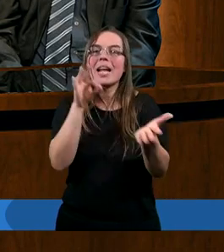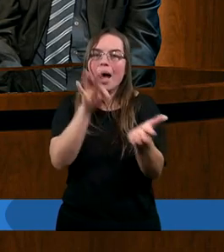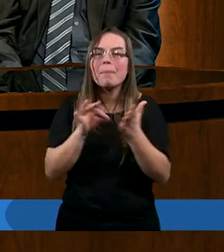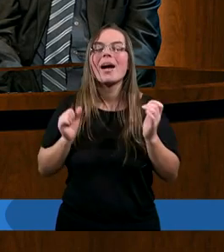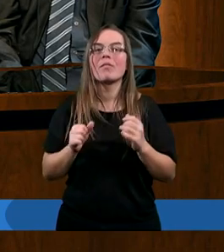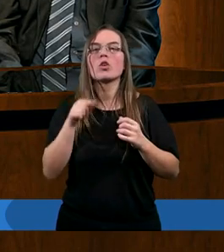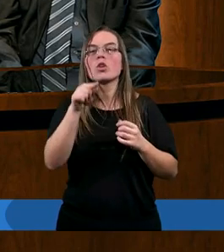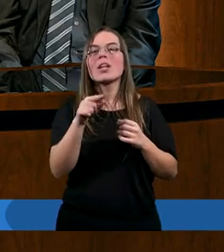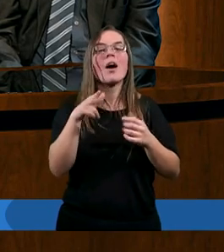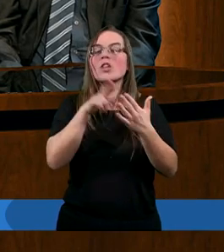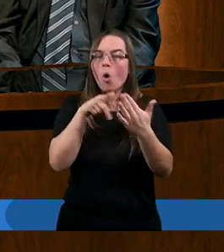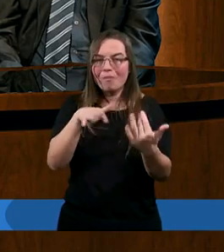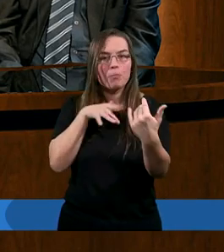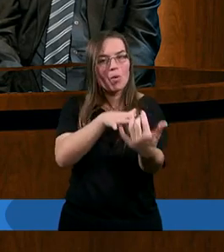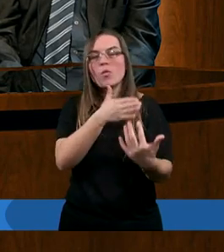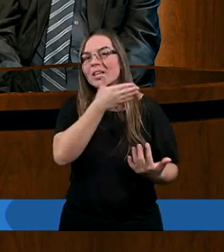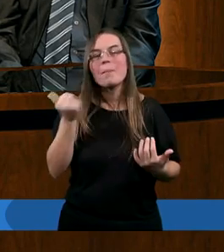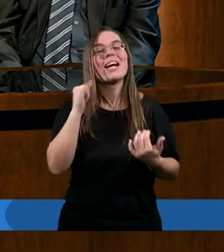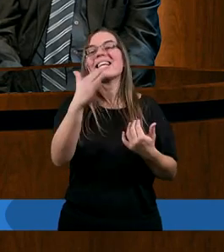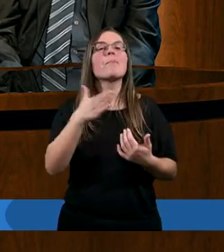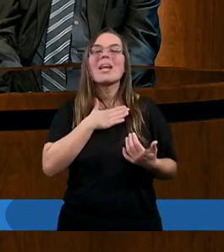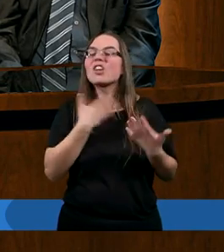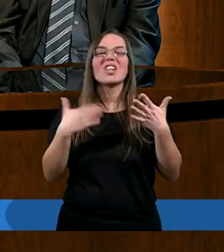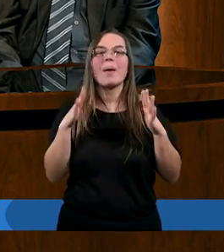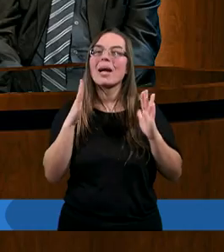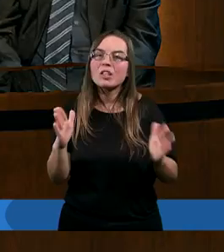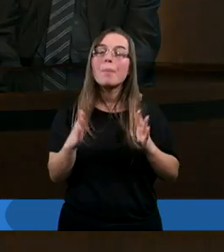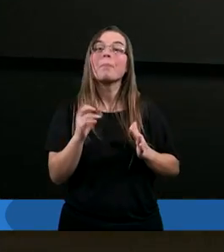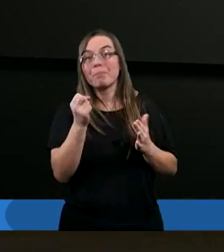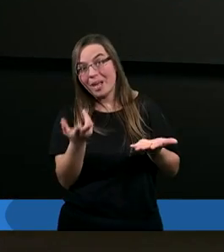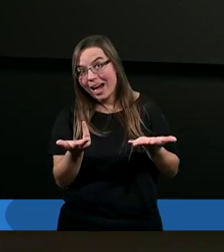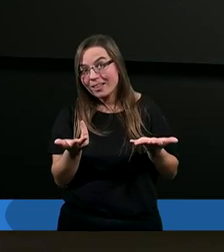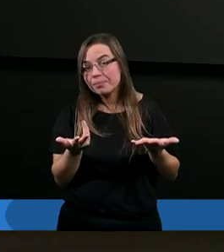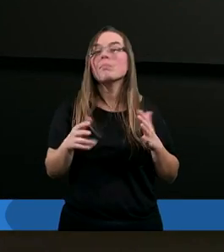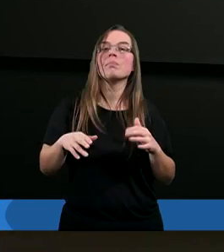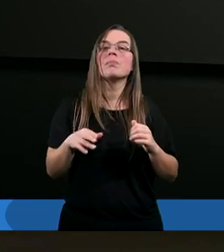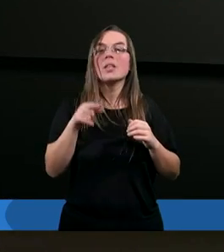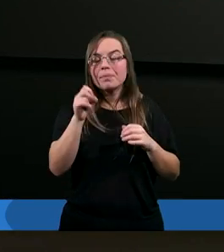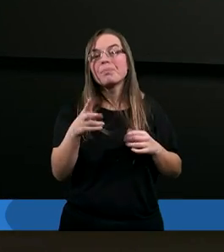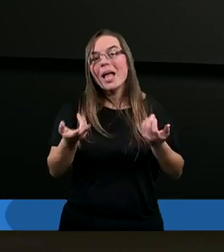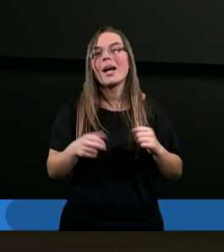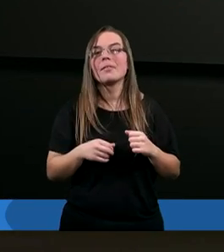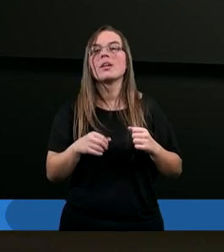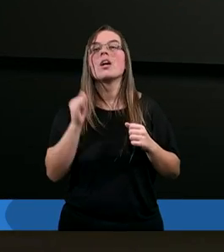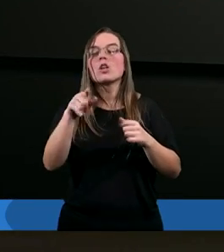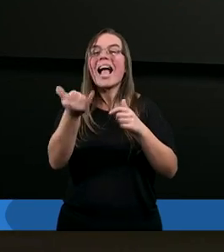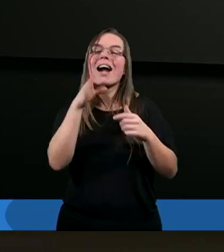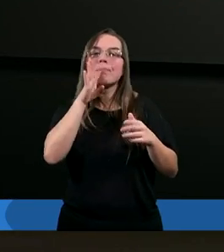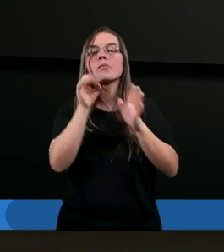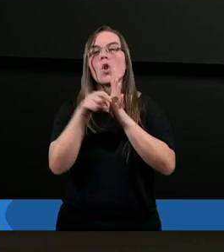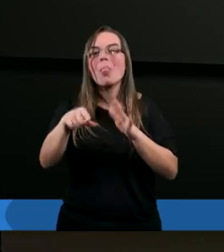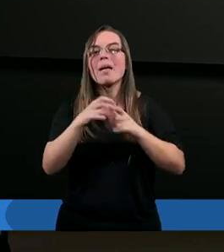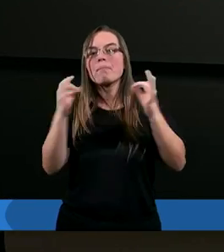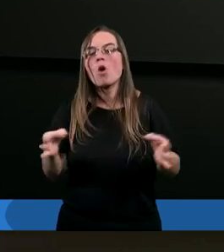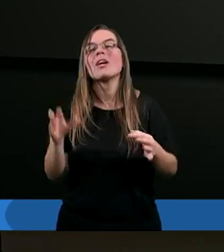pewne rzeczy wpływu nie mamy i mieć nie będziemy Czas będzie płynął tak jak płynie do tej pory